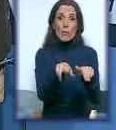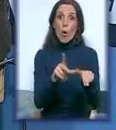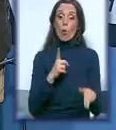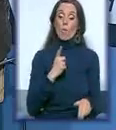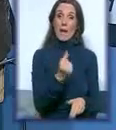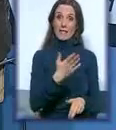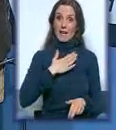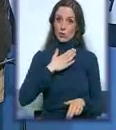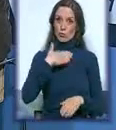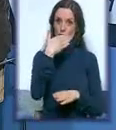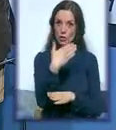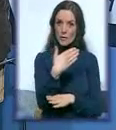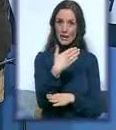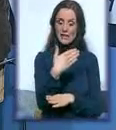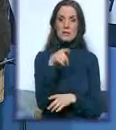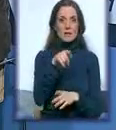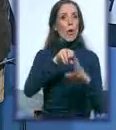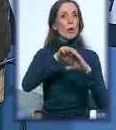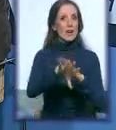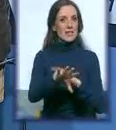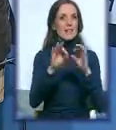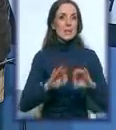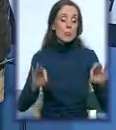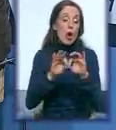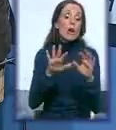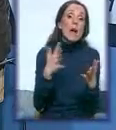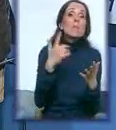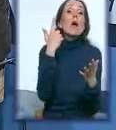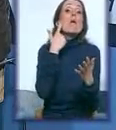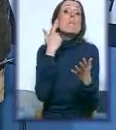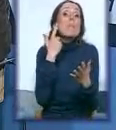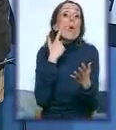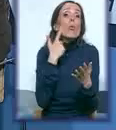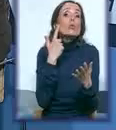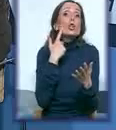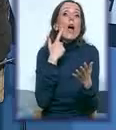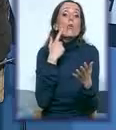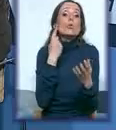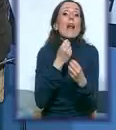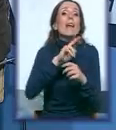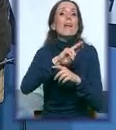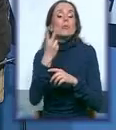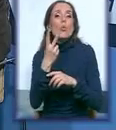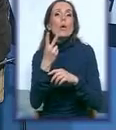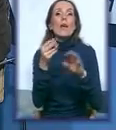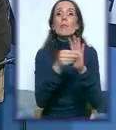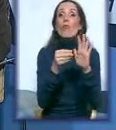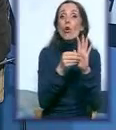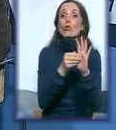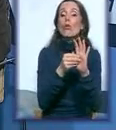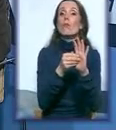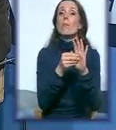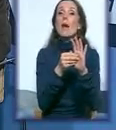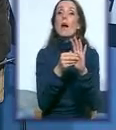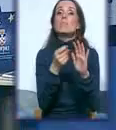našom agencijom u realizaciji projekta još eventualno pokušaju da u nekim drugim fondovima malo